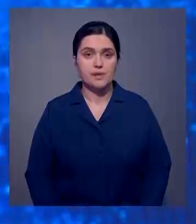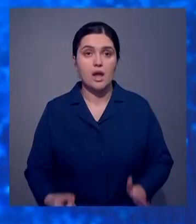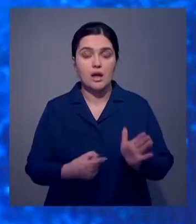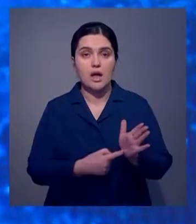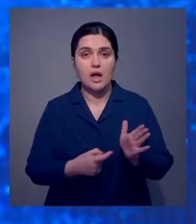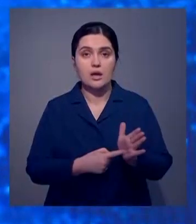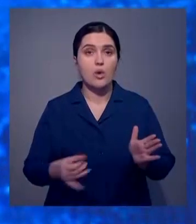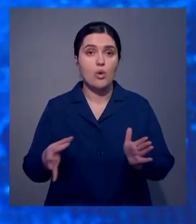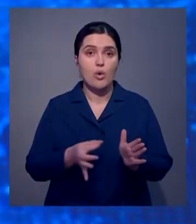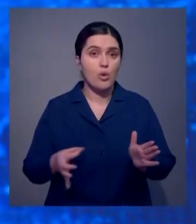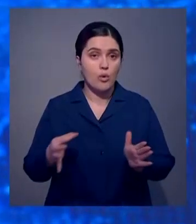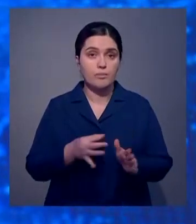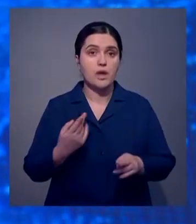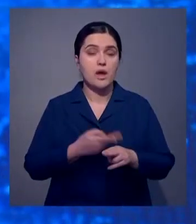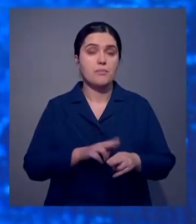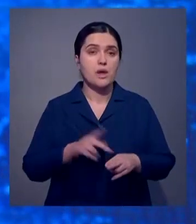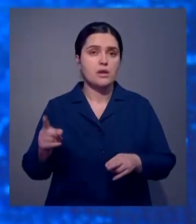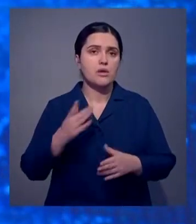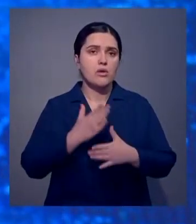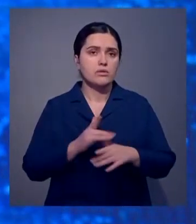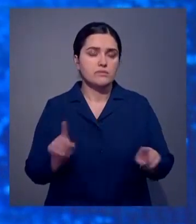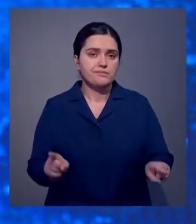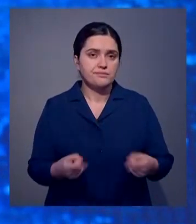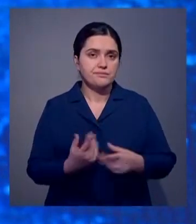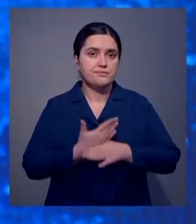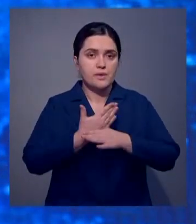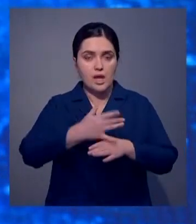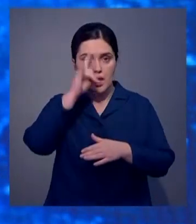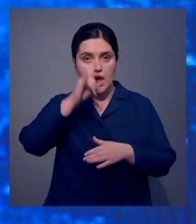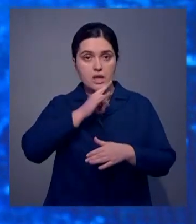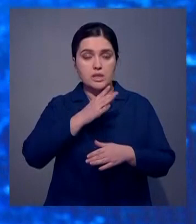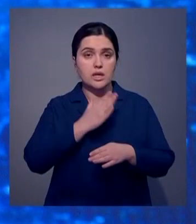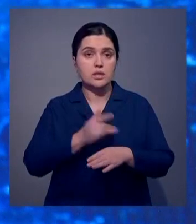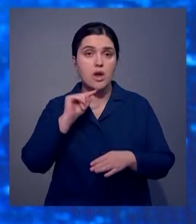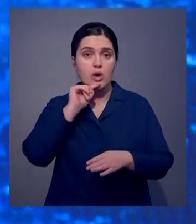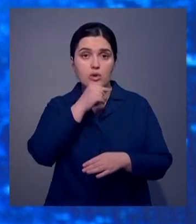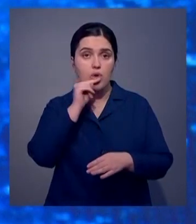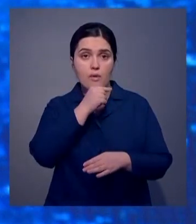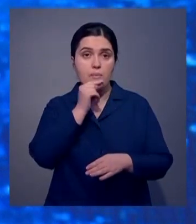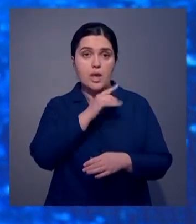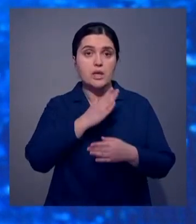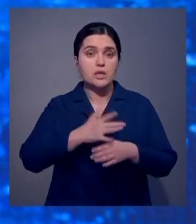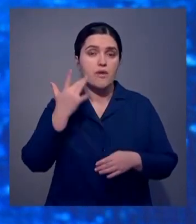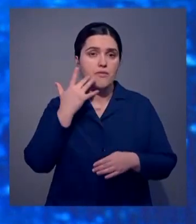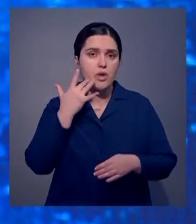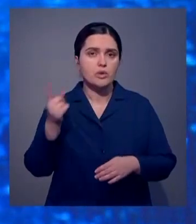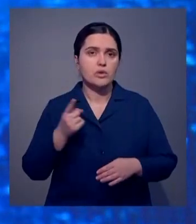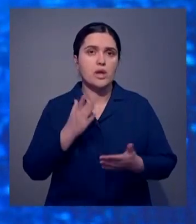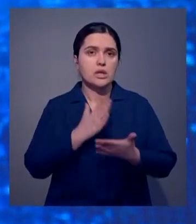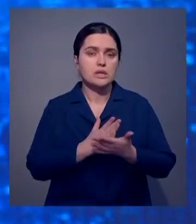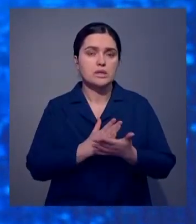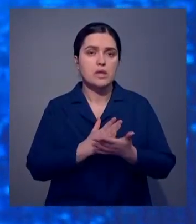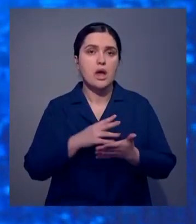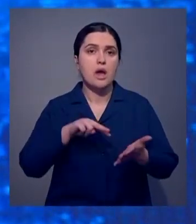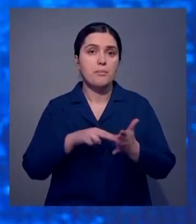Карагандинская область считается индустриальным локомотивом страны. Потому вклад региона в экономическую независимость Казахстана всегда весомый. В этом году